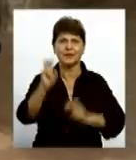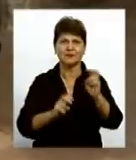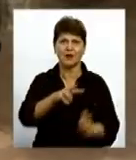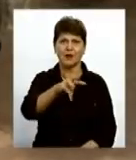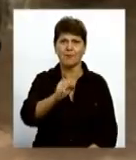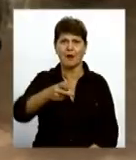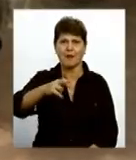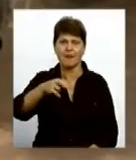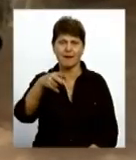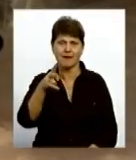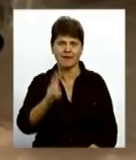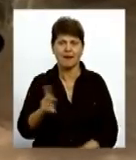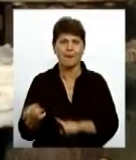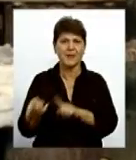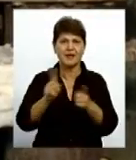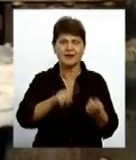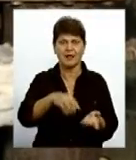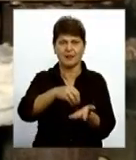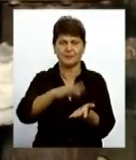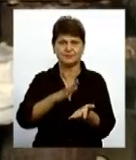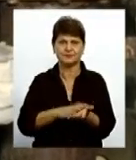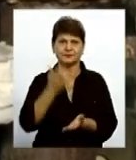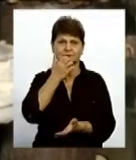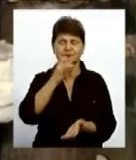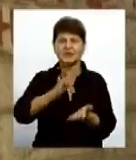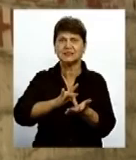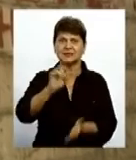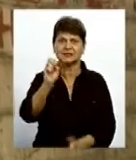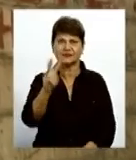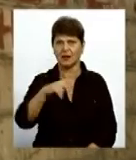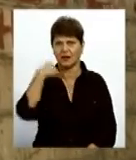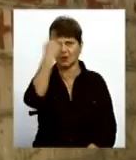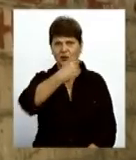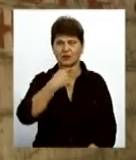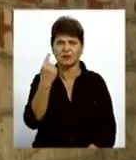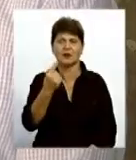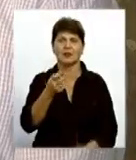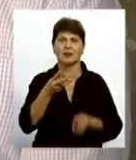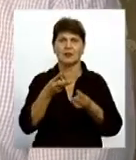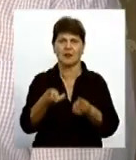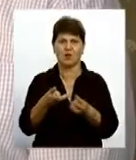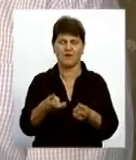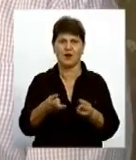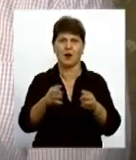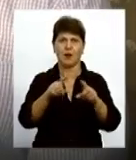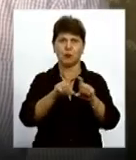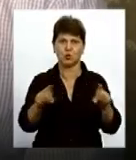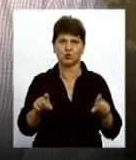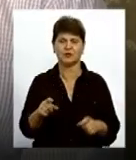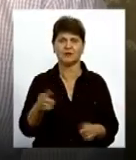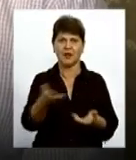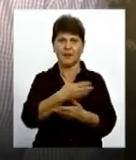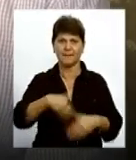передали на баланс тепловиків А також 12 центральних та 3 індивідуальних теплових пункти Ми знаходимося ось на